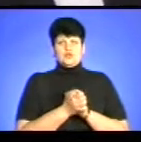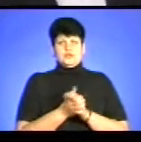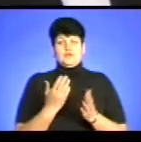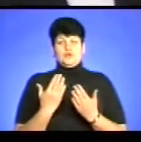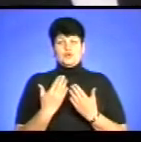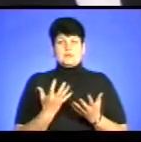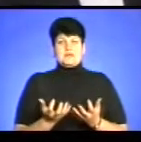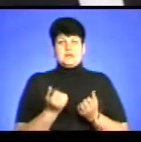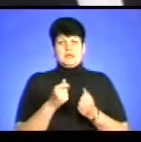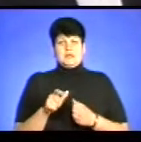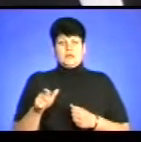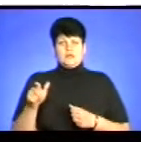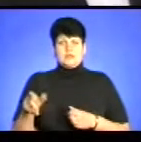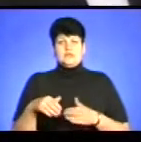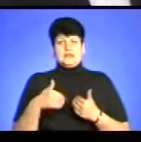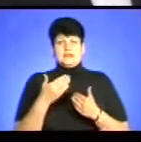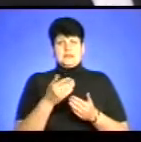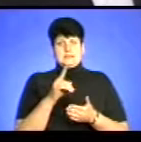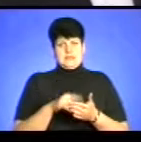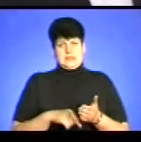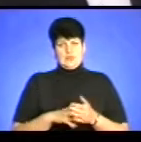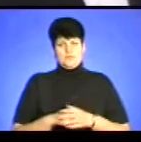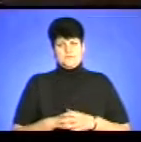щоб підтримувати людей і для того, щоб дати їм надію.